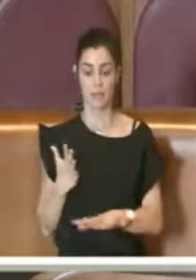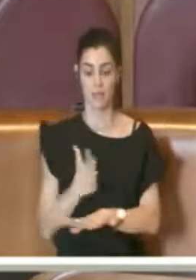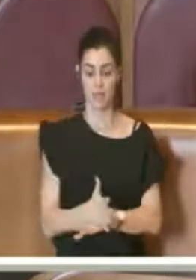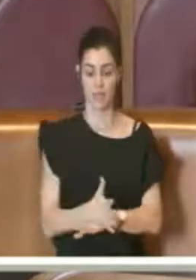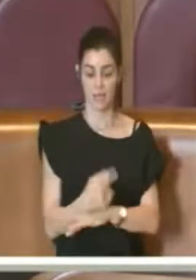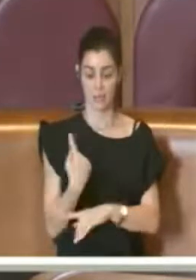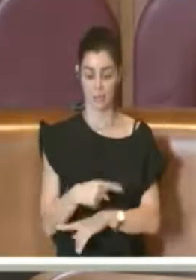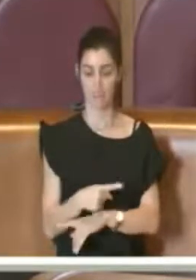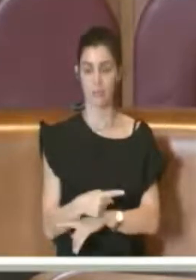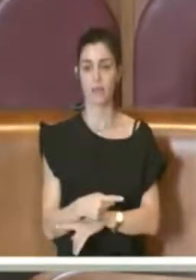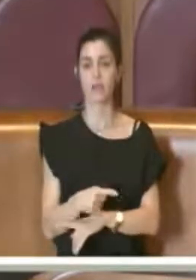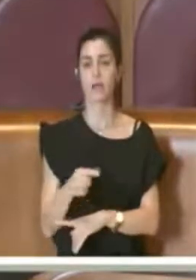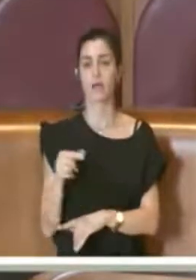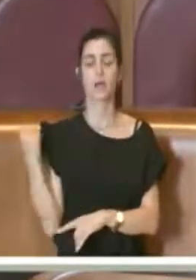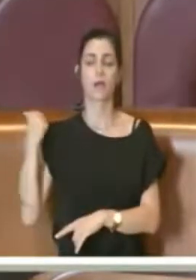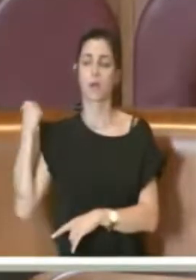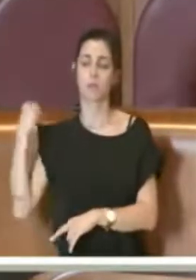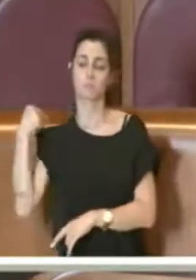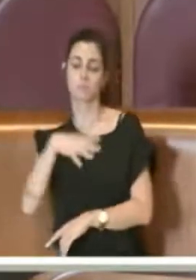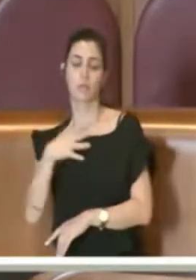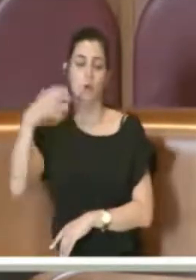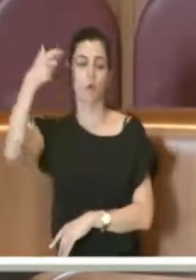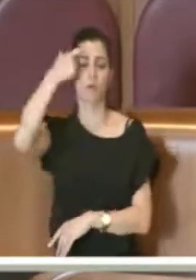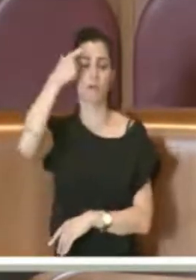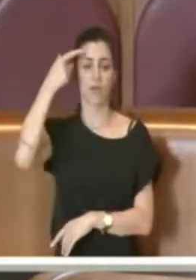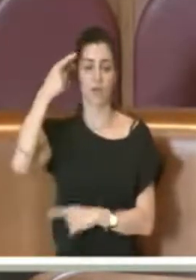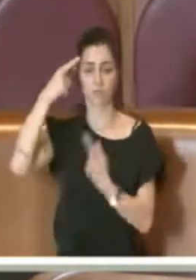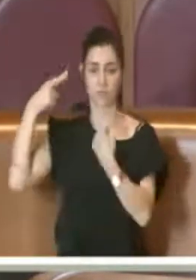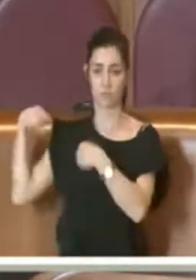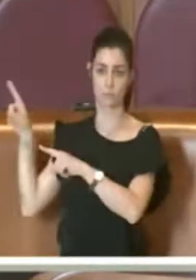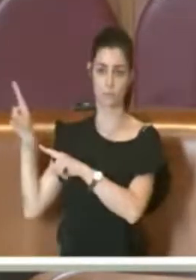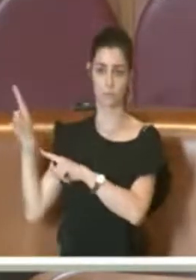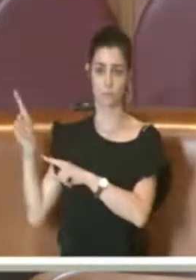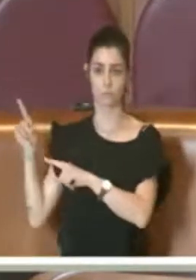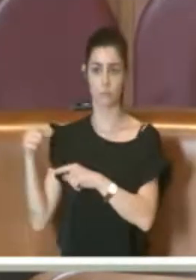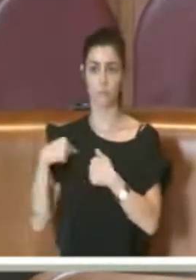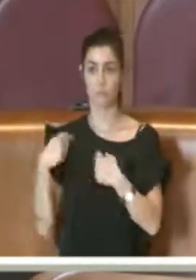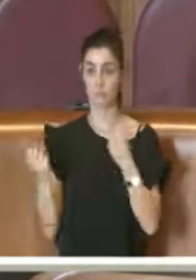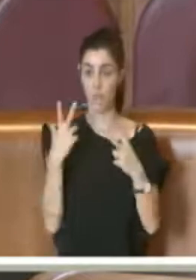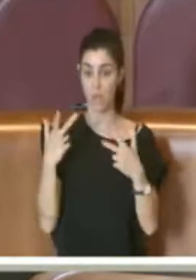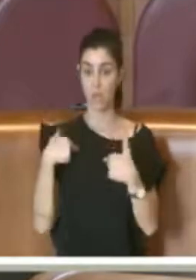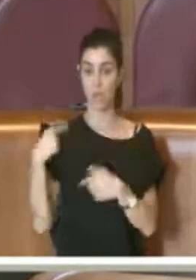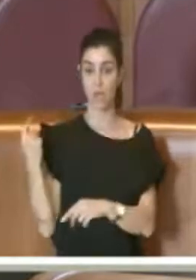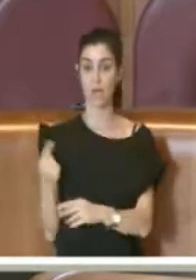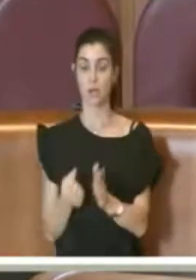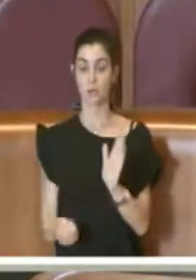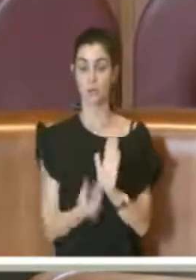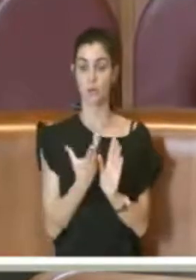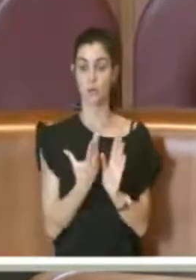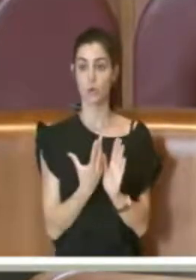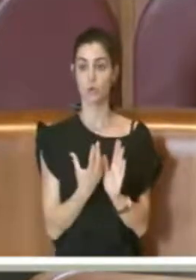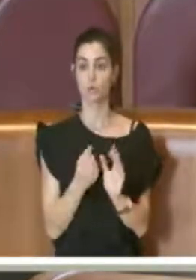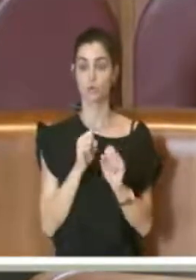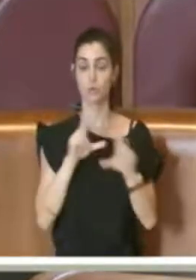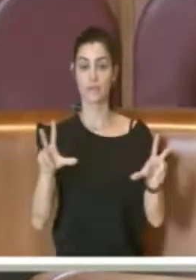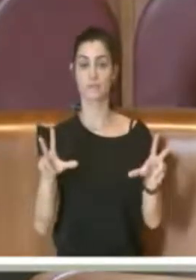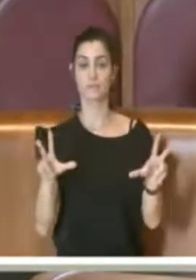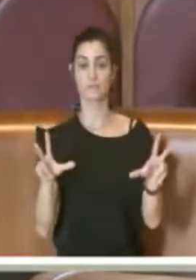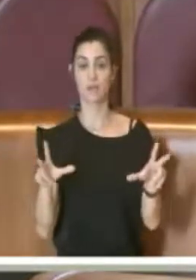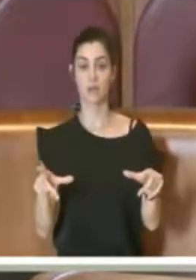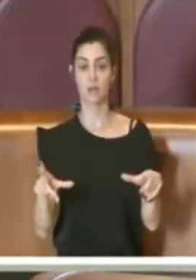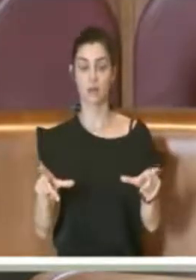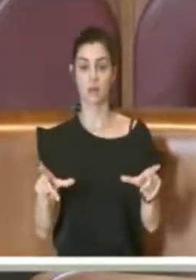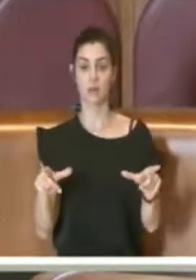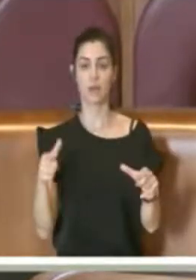in tal senso era il Governo che doveva intervenire e non mi stupisce poi la notizia che ci riferisce lei oggi Presidente, il fatto che appunto il